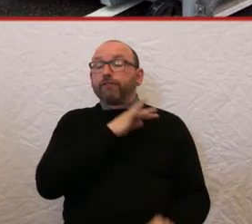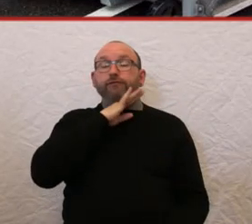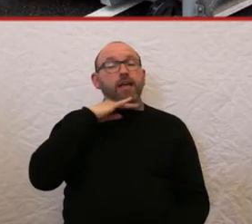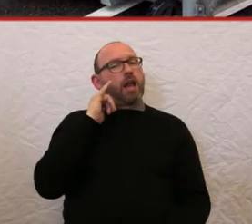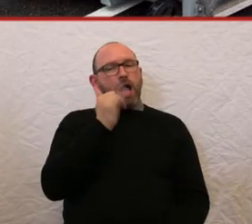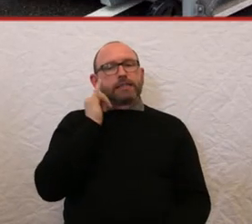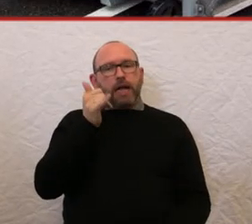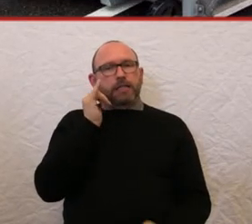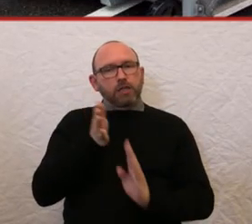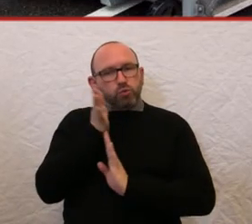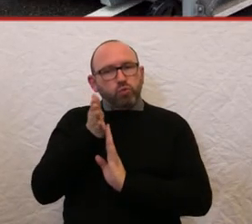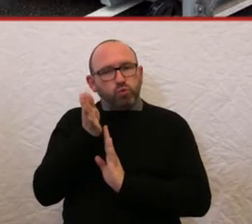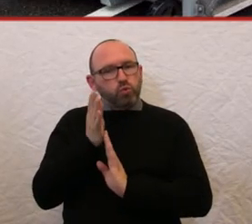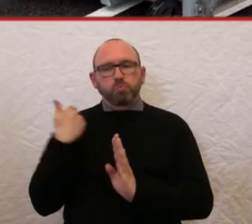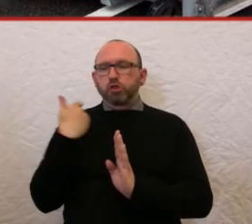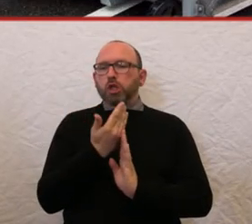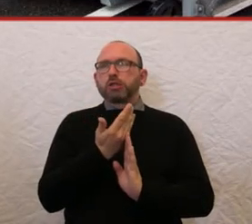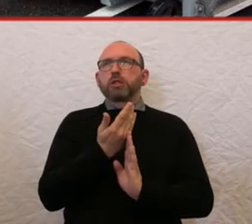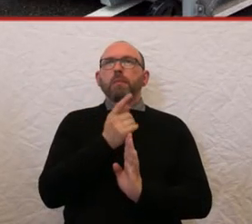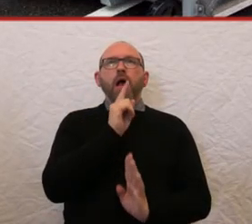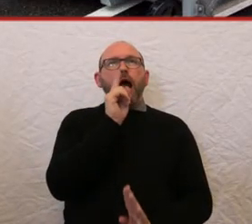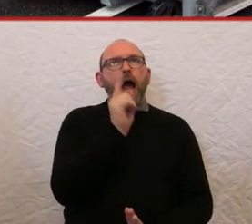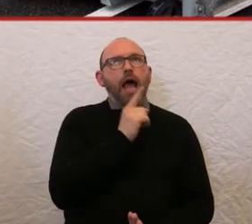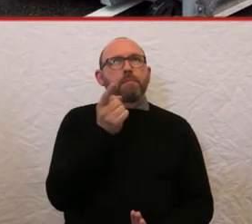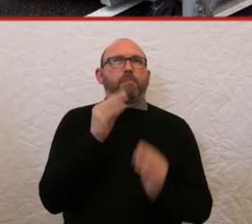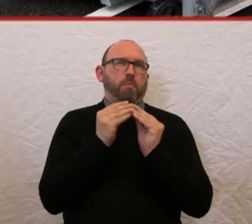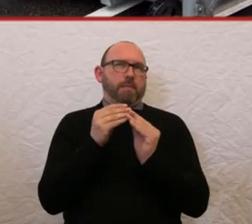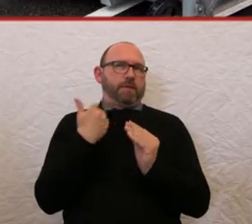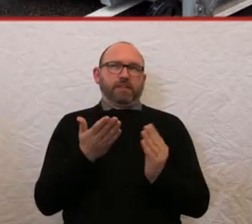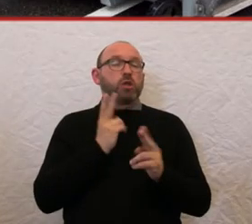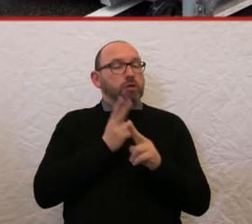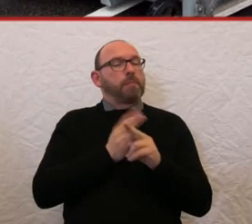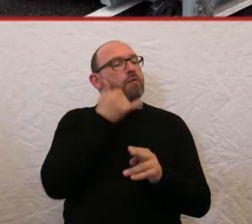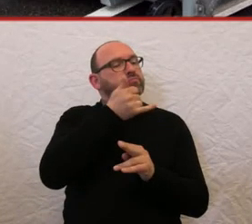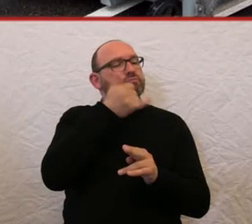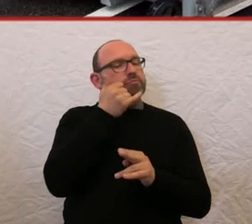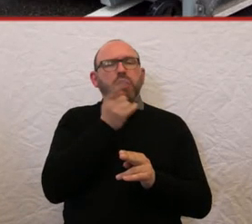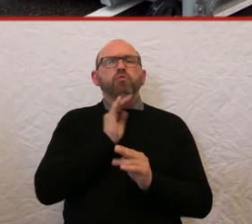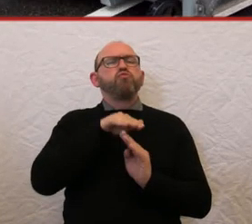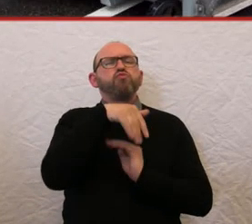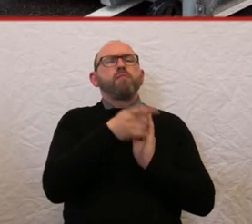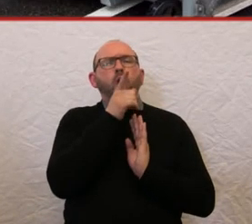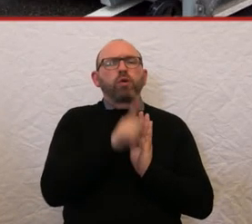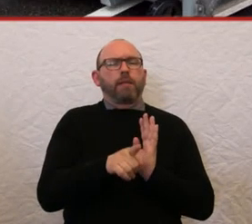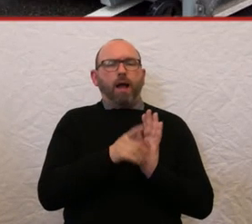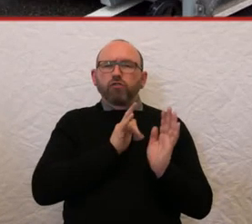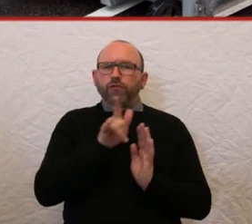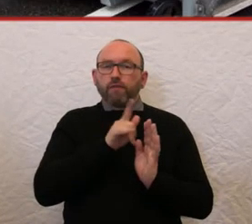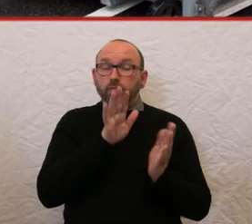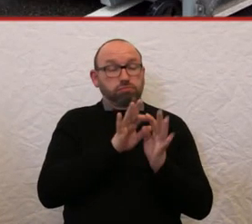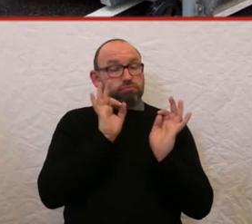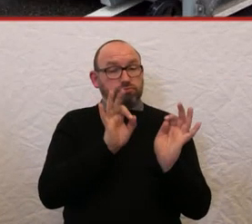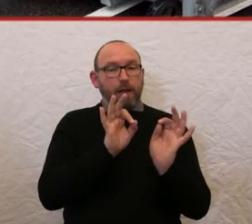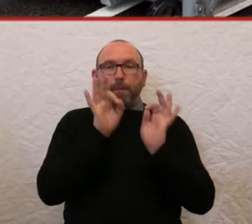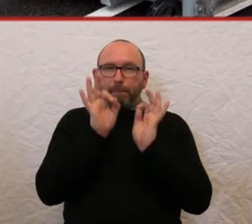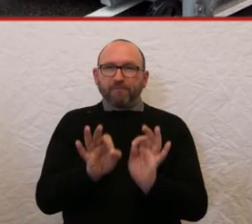Mensch und ich hatte bisher einmal nur ein Problem von diesen, keine Ahnung, hunderten Malen, die ich gefahren bin, aber das